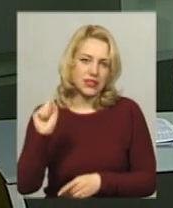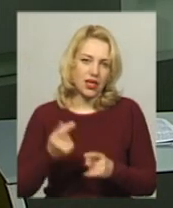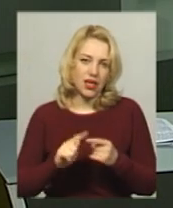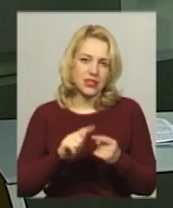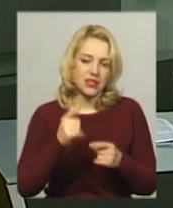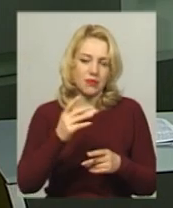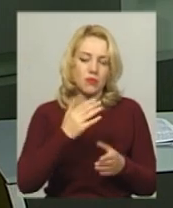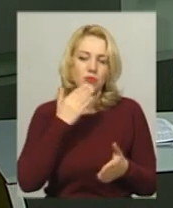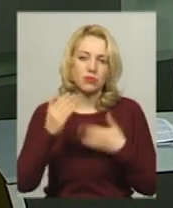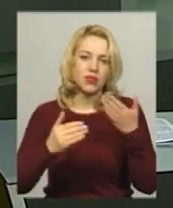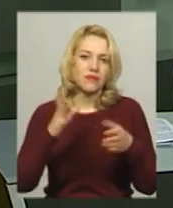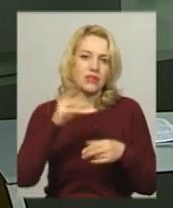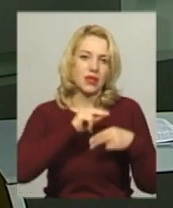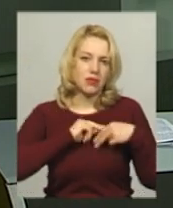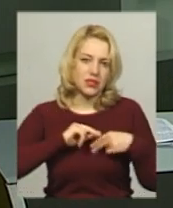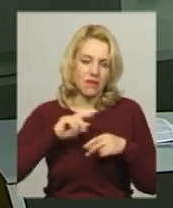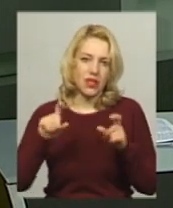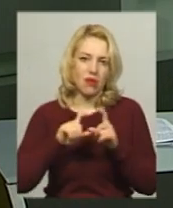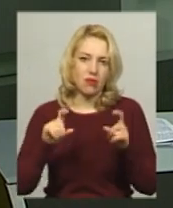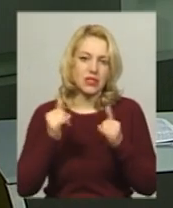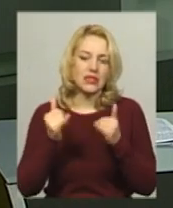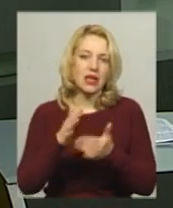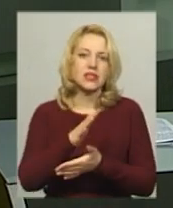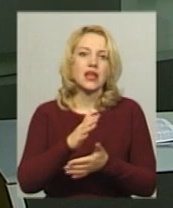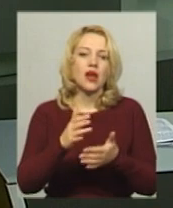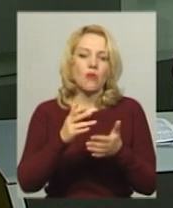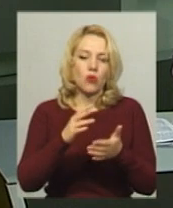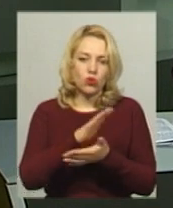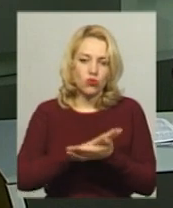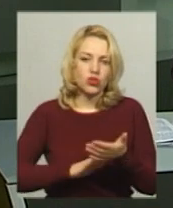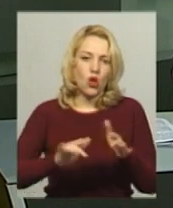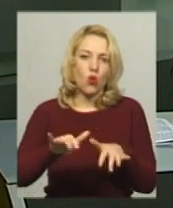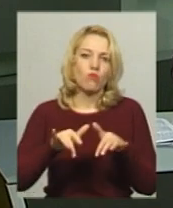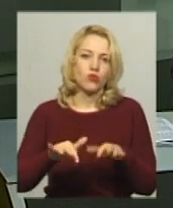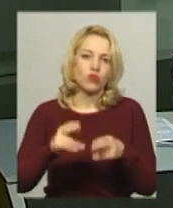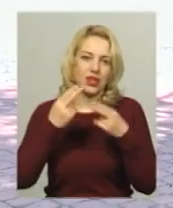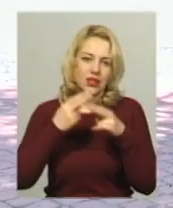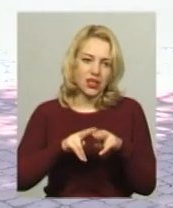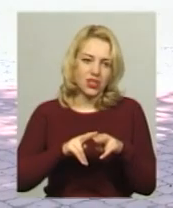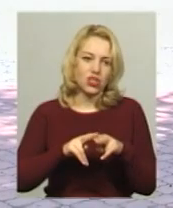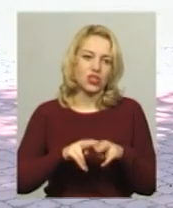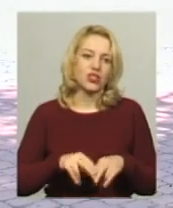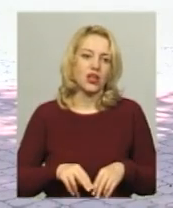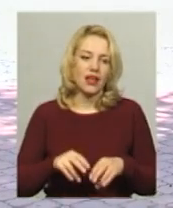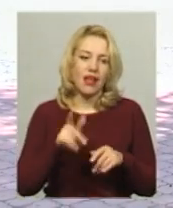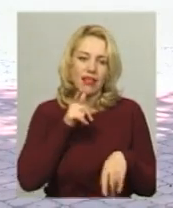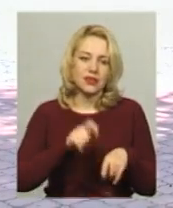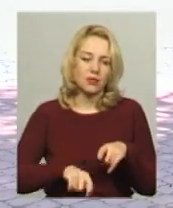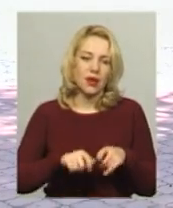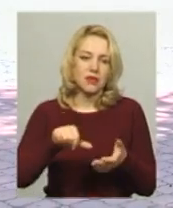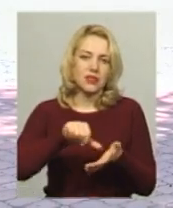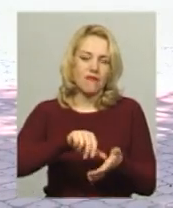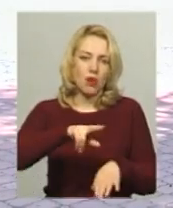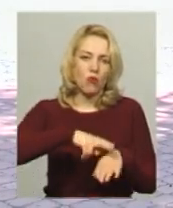правоохоронці опитали усіх працівників магазину. Наразі триває комп'ютерно-технічна експертиза. Працівниками Хмельницького відділу